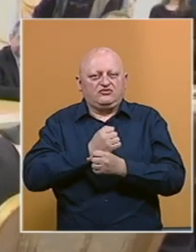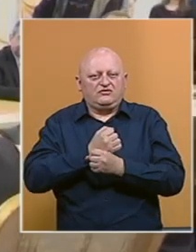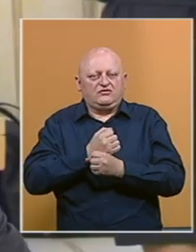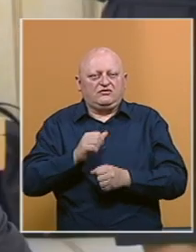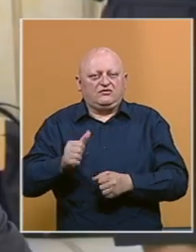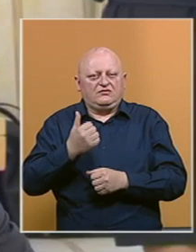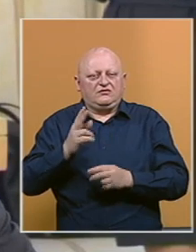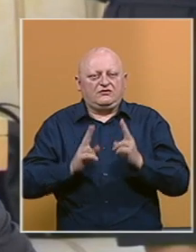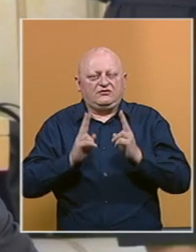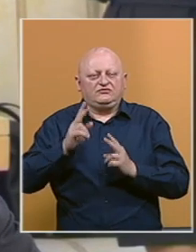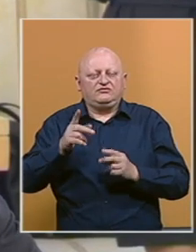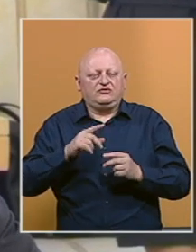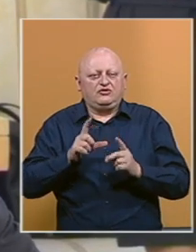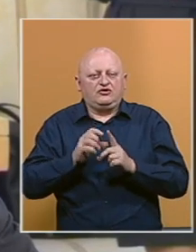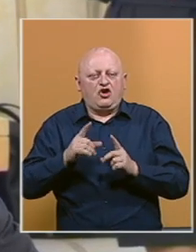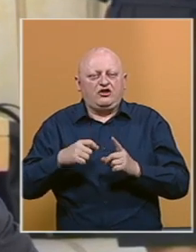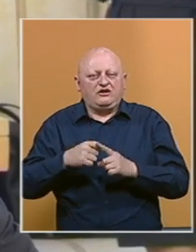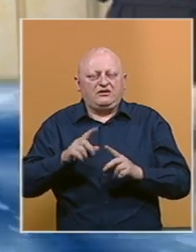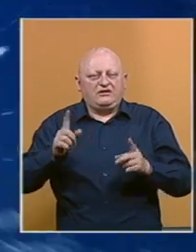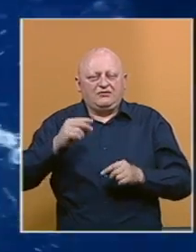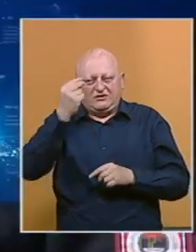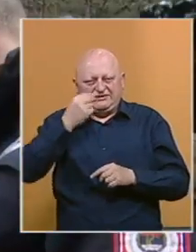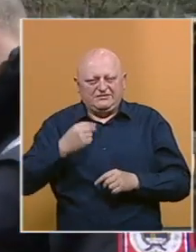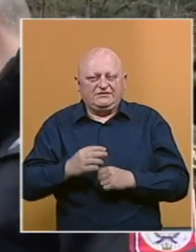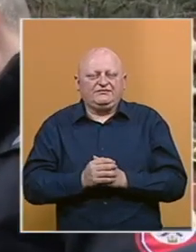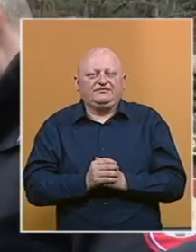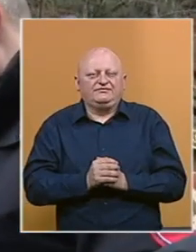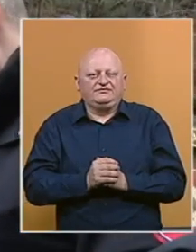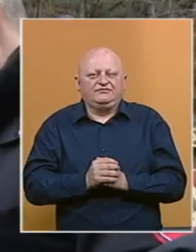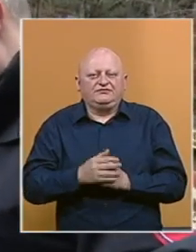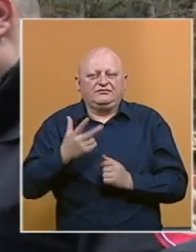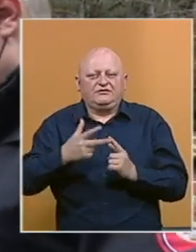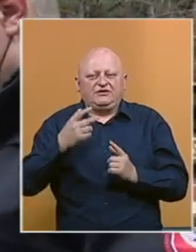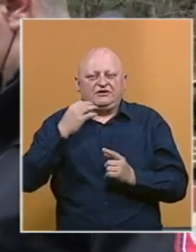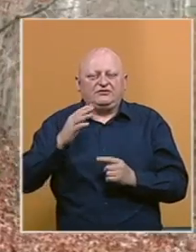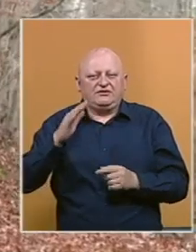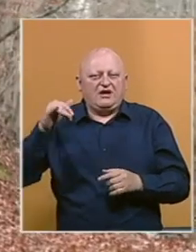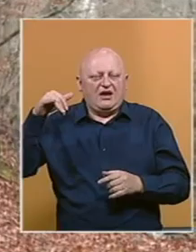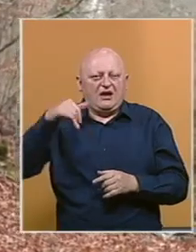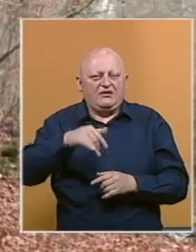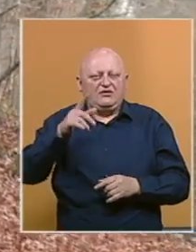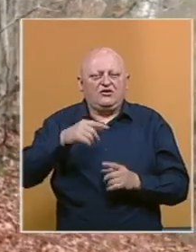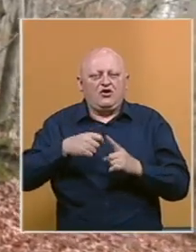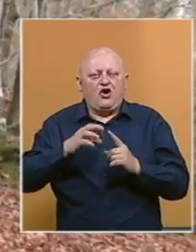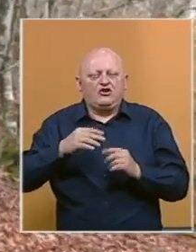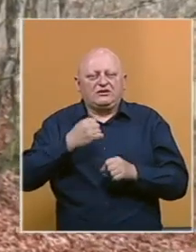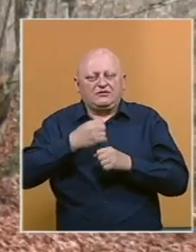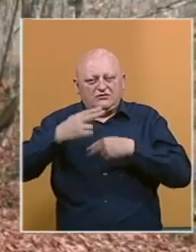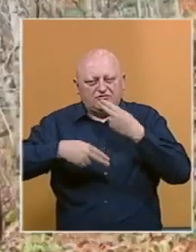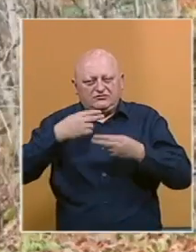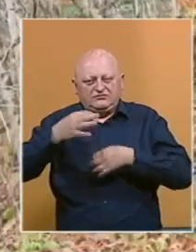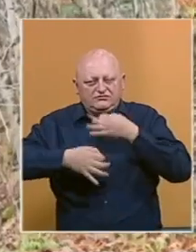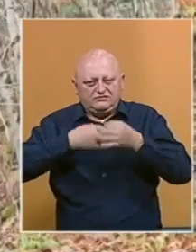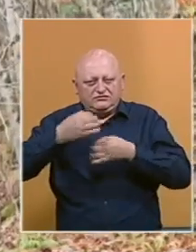prvo sastanak sa Dodikom i rukovodstvom Republike Srpske. Treći dan nakon pada aviona na Kozari formirana komisija za